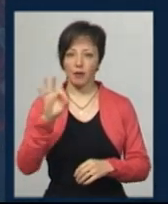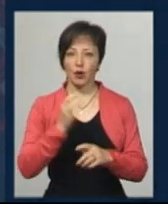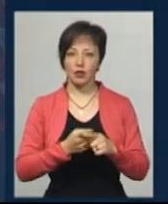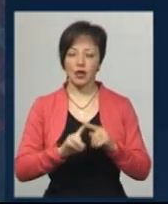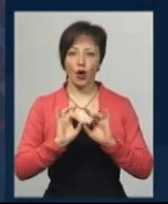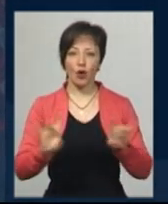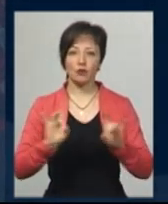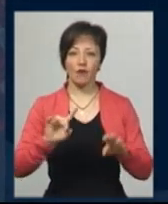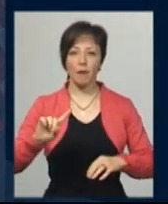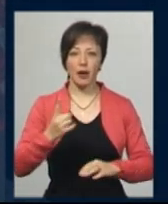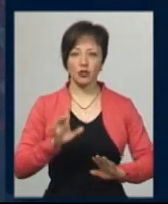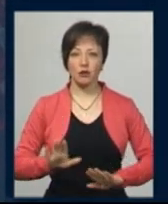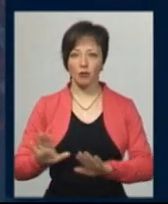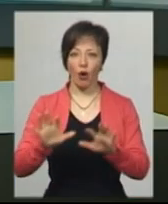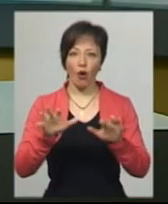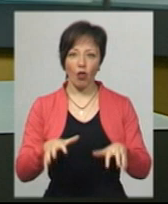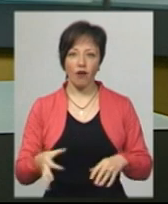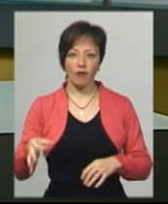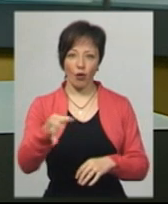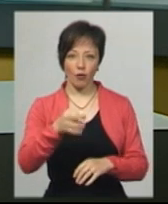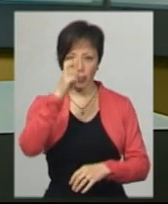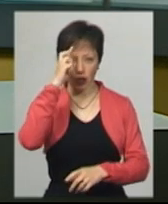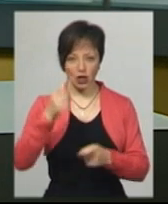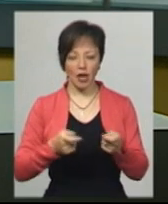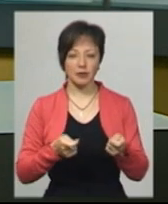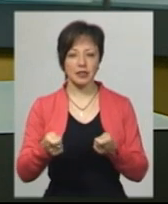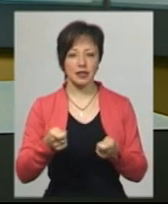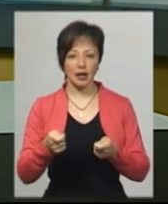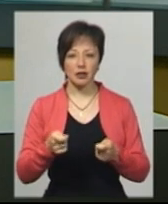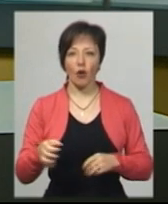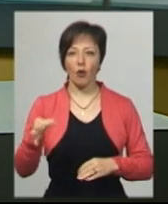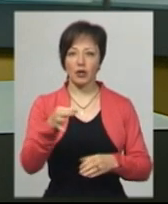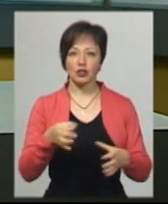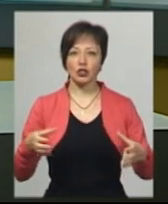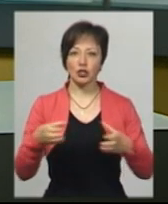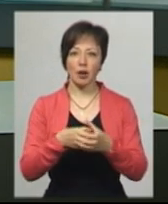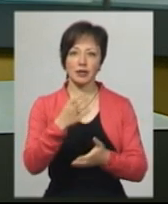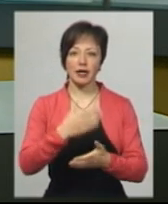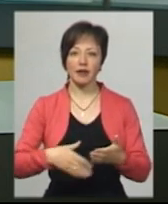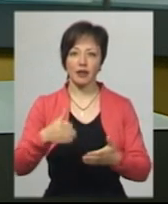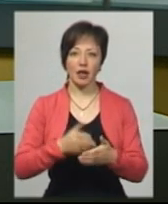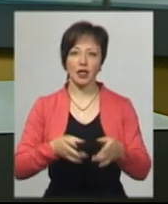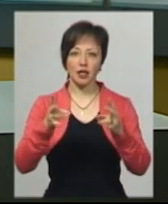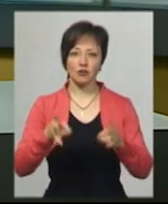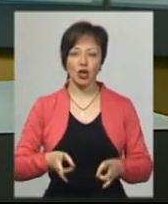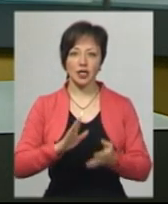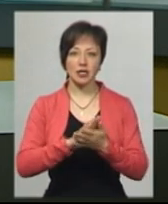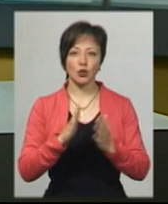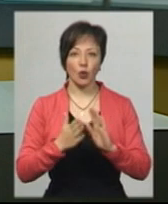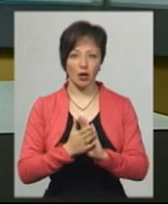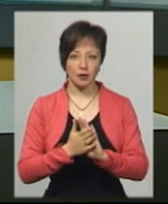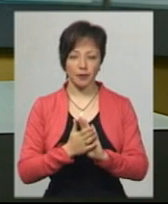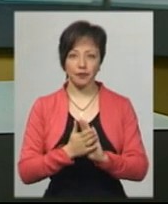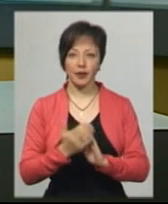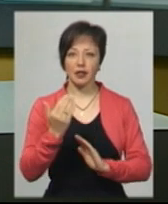розповів перший заступник голови облдержадміністрації, керівник обласного штабу з ліквідації надзвичайної ситуації Роман Примуш.